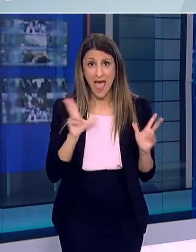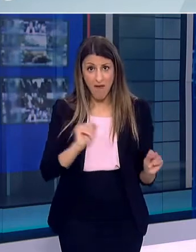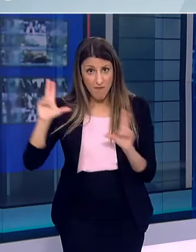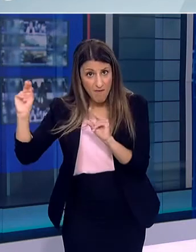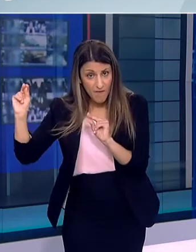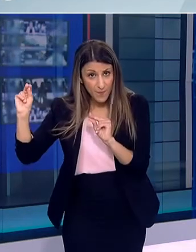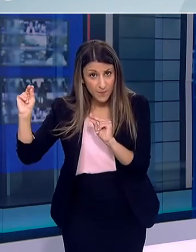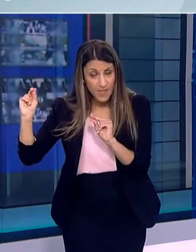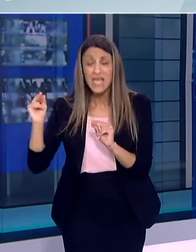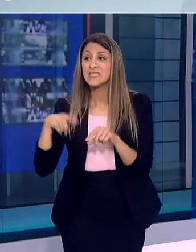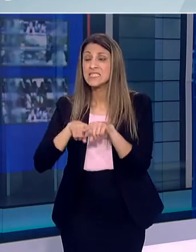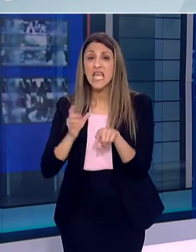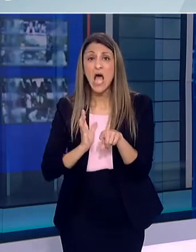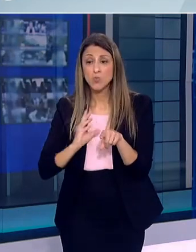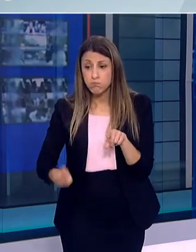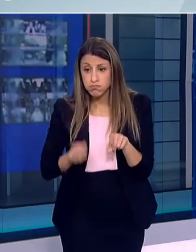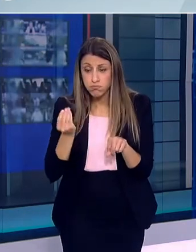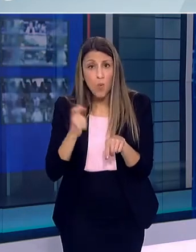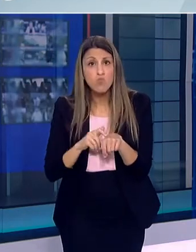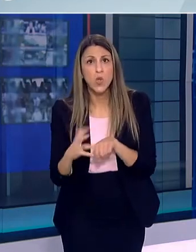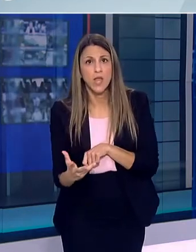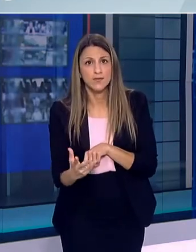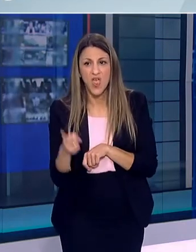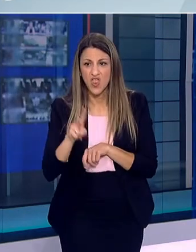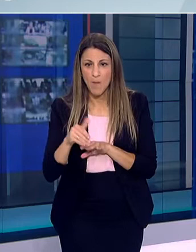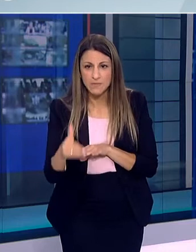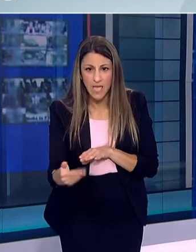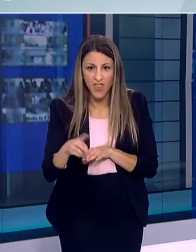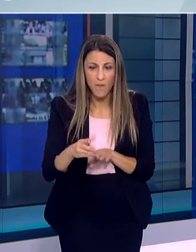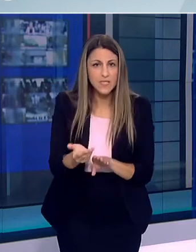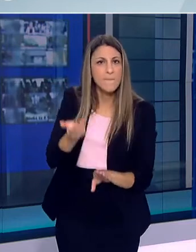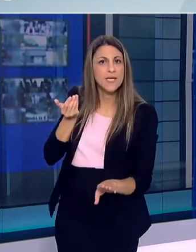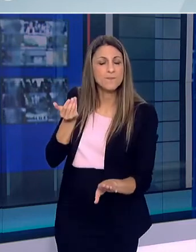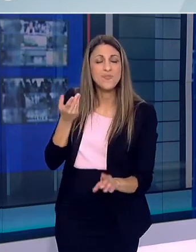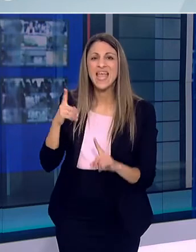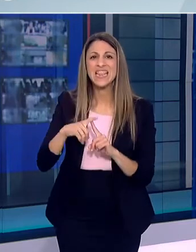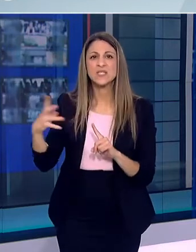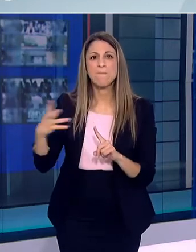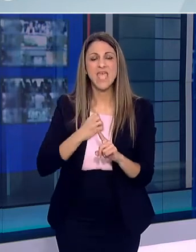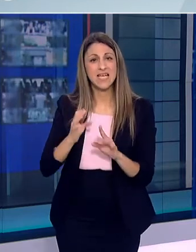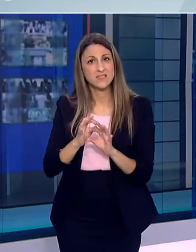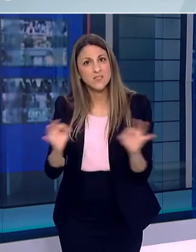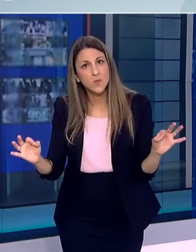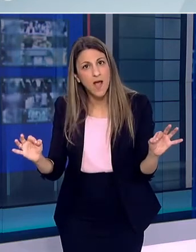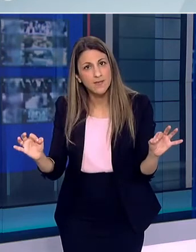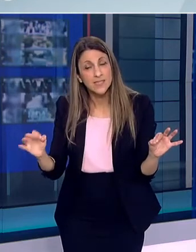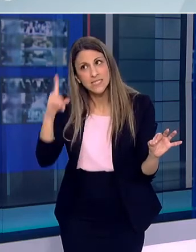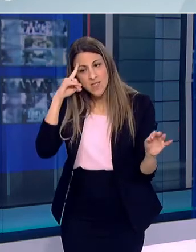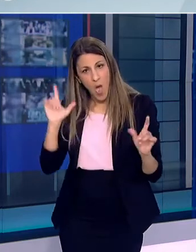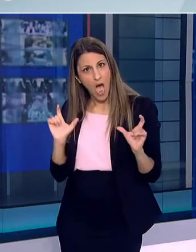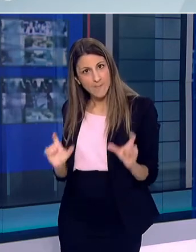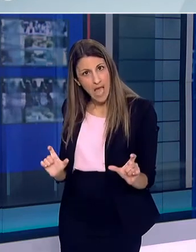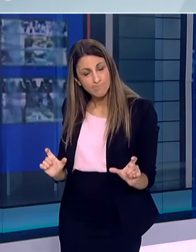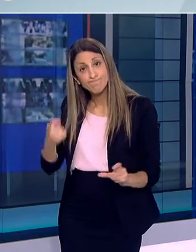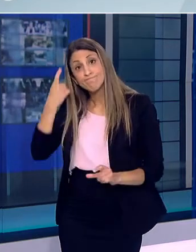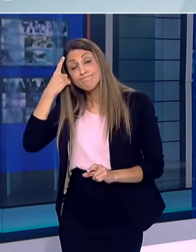συμπτώματα Το τέστινγκ φαίνεται ότι δεν κερδίζει έδαφος τουλάχιστον σαν κριτήριο ανοσίας ή εισόδου σε